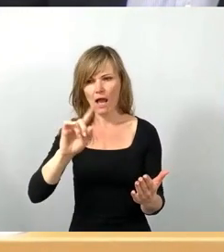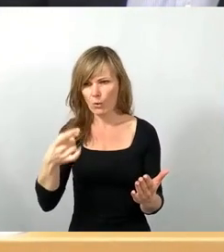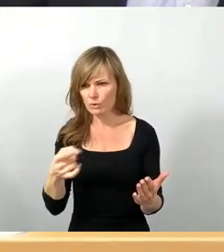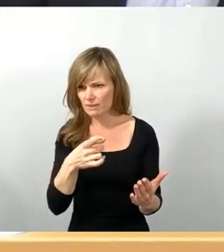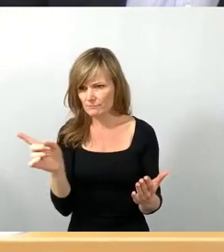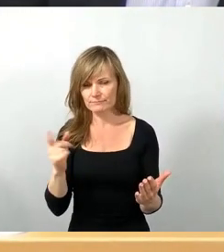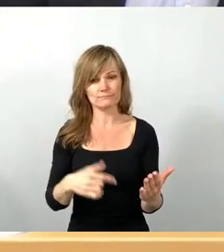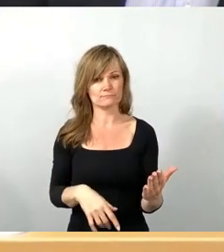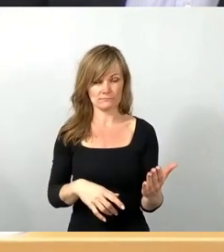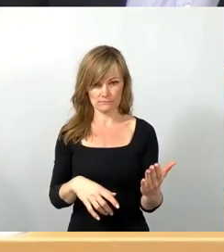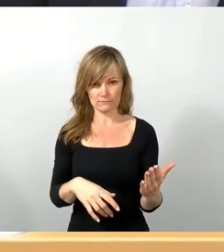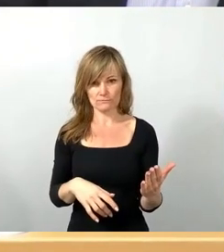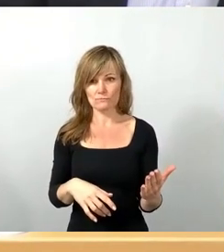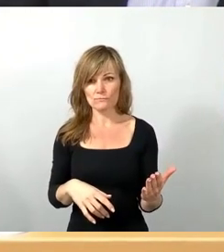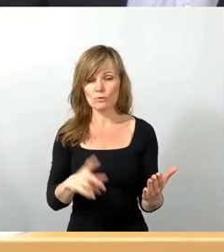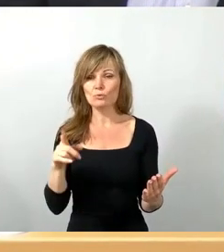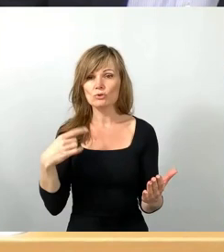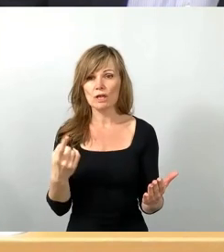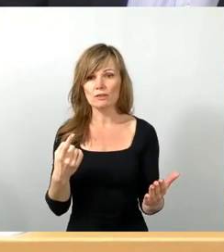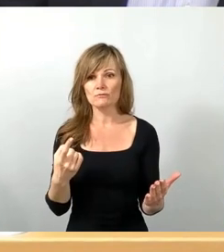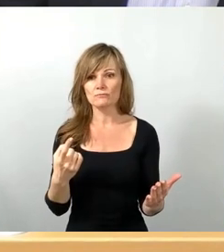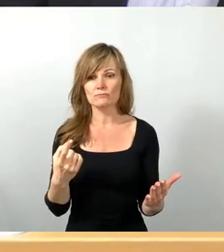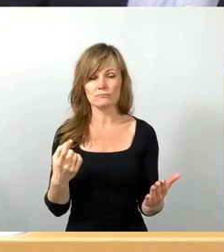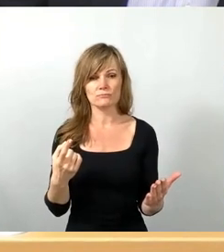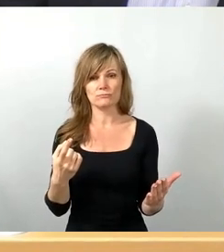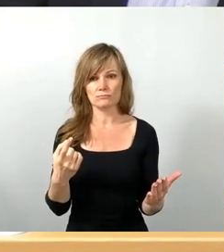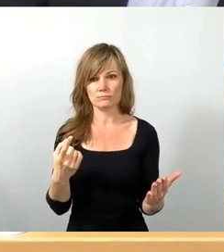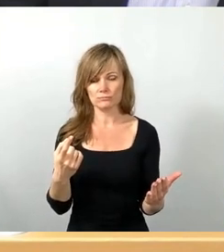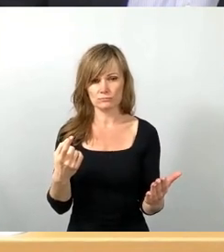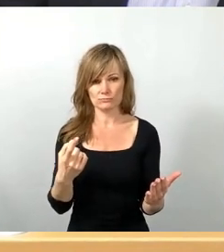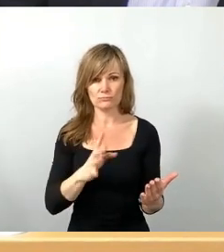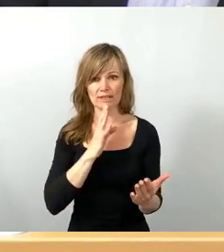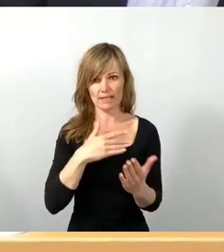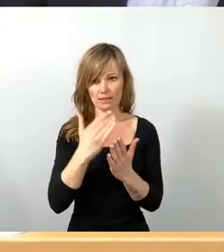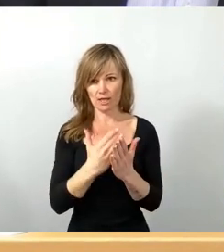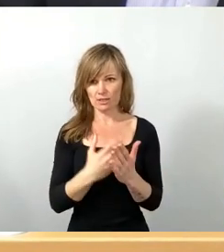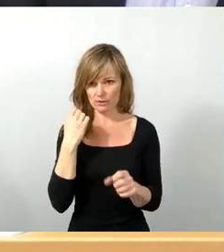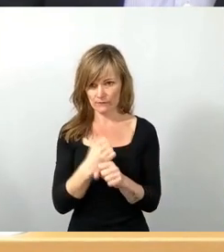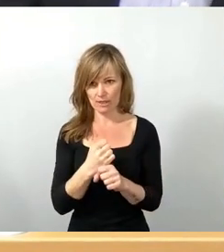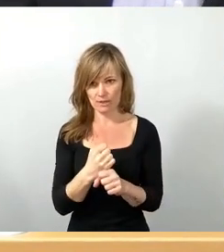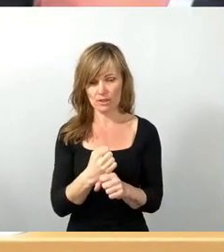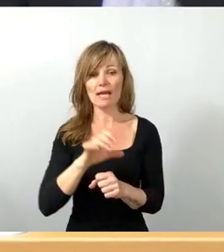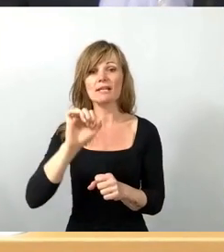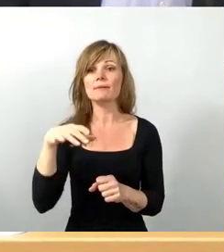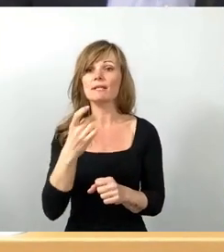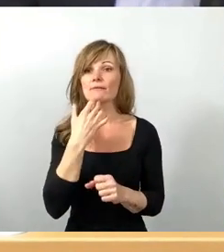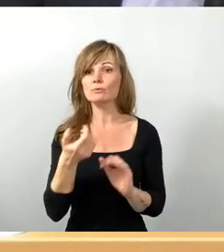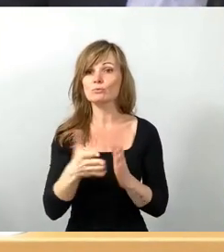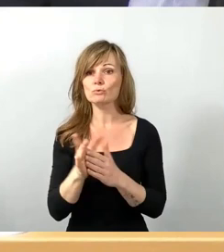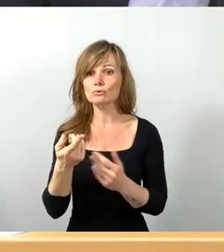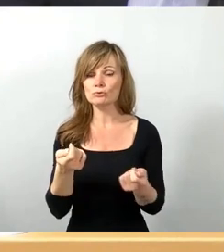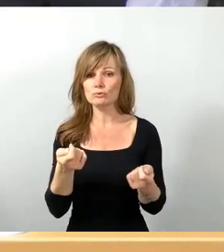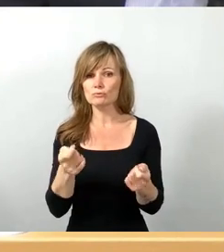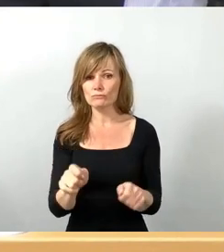Und dann hätten wir die Rednerliste durch, will die SPD nochmal Schlusswort? Auch nicht.